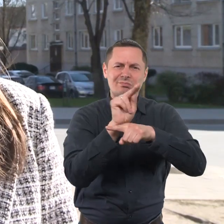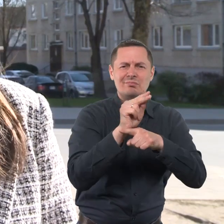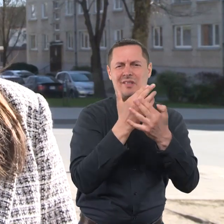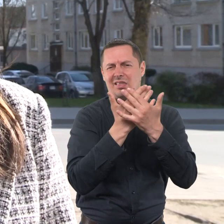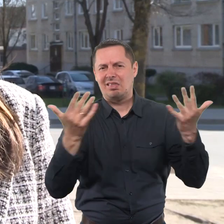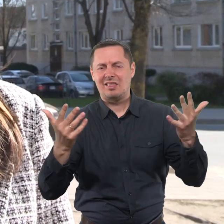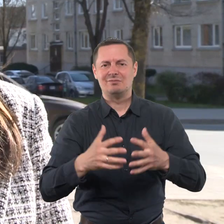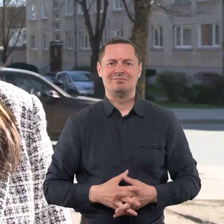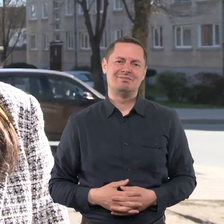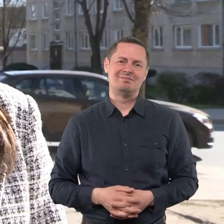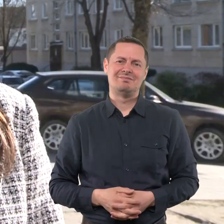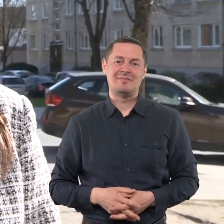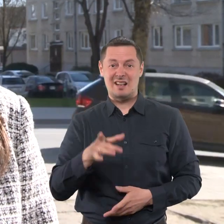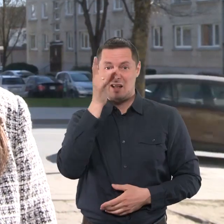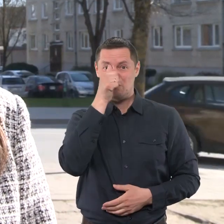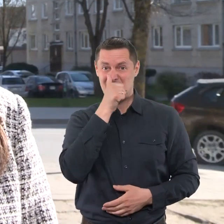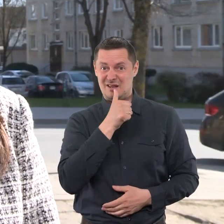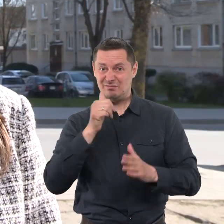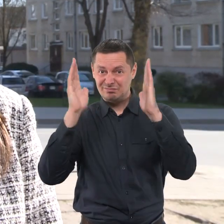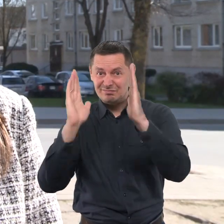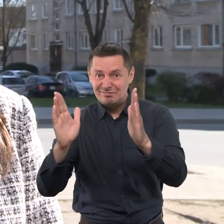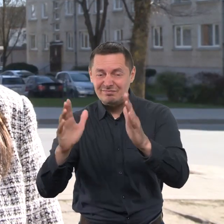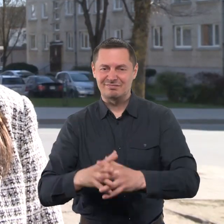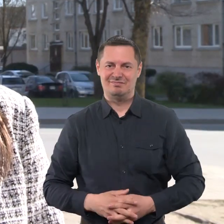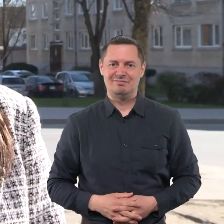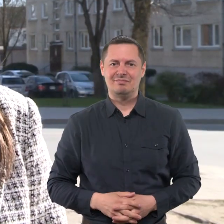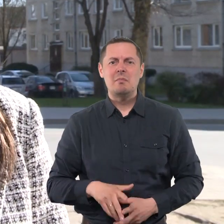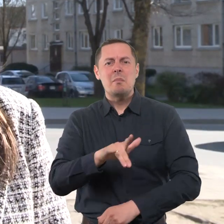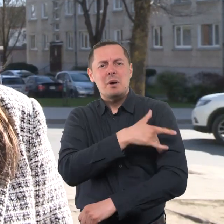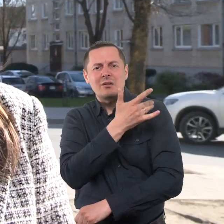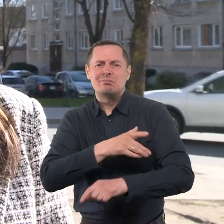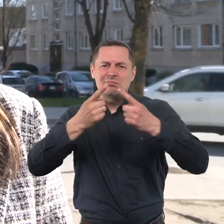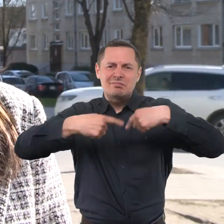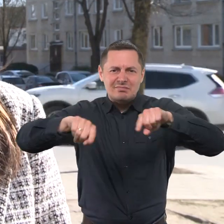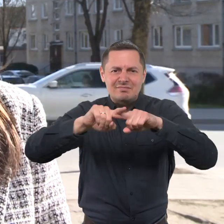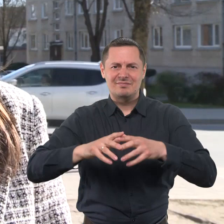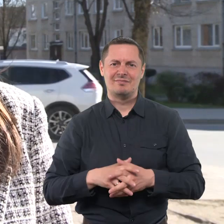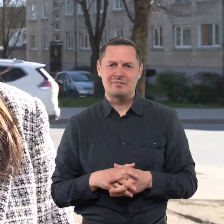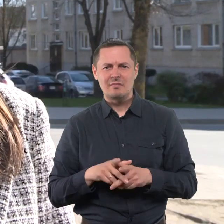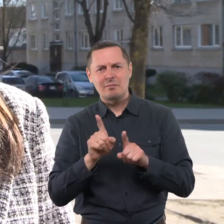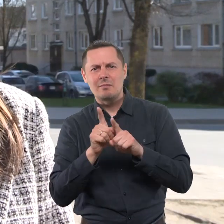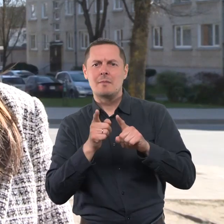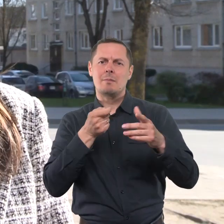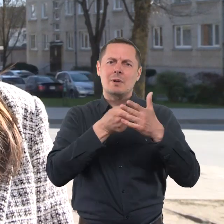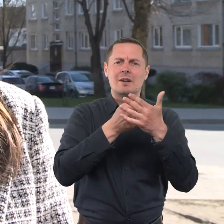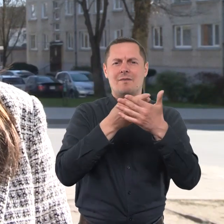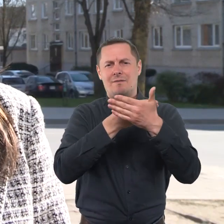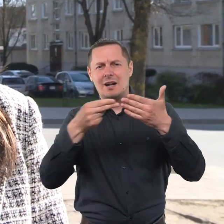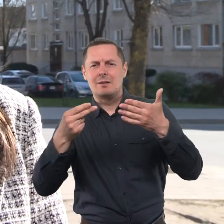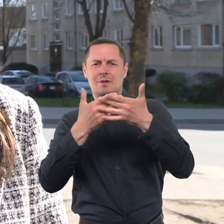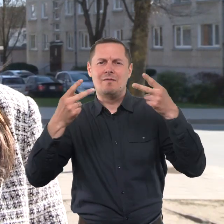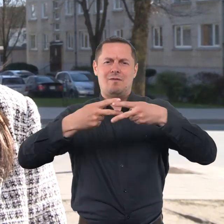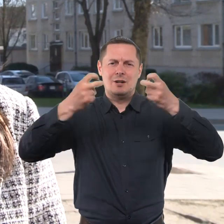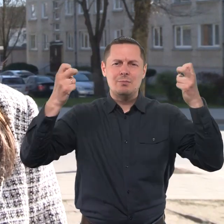Na, o gegužės mėnesį paslaugų sektoriaus įmonės, maitinimo sektoriaus įmonės, tai yra viešbučiai,